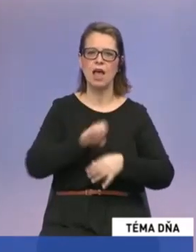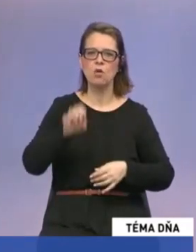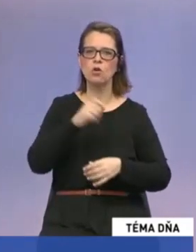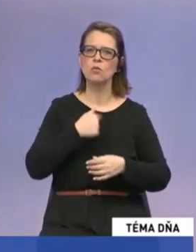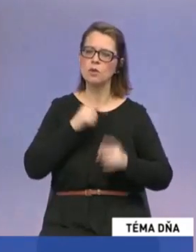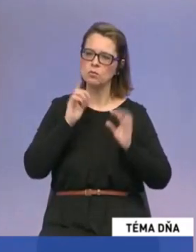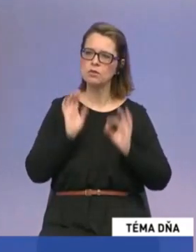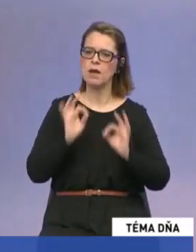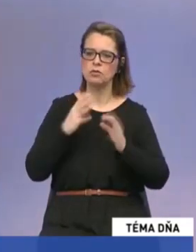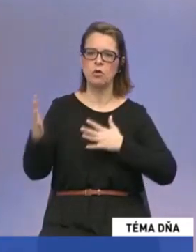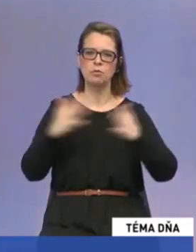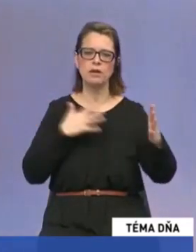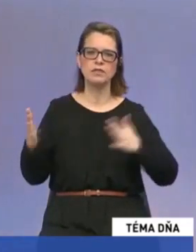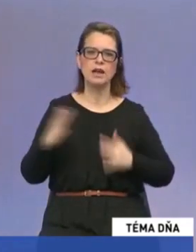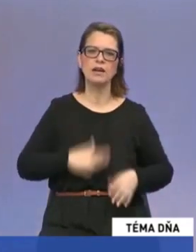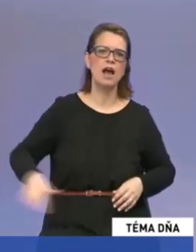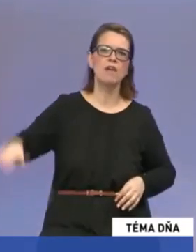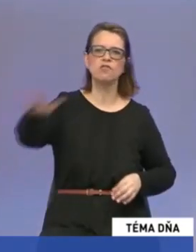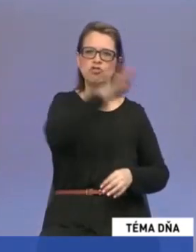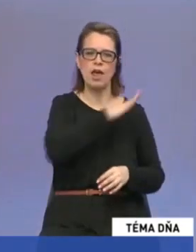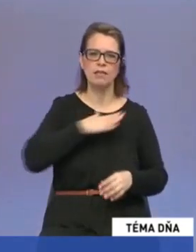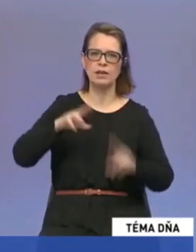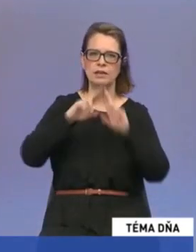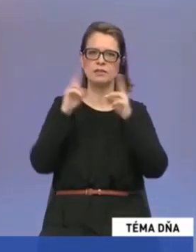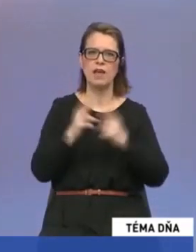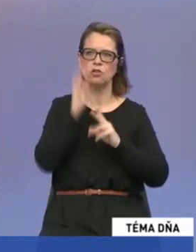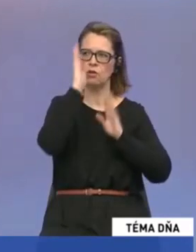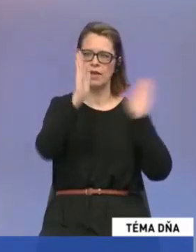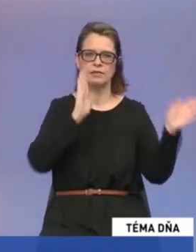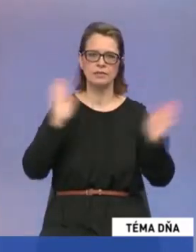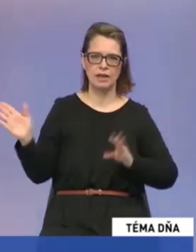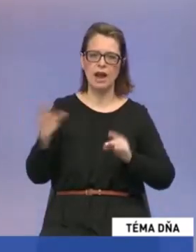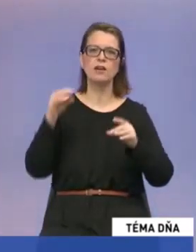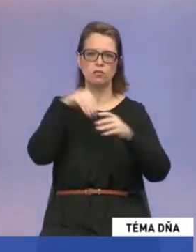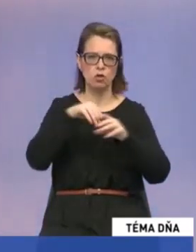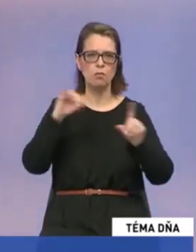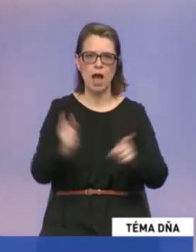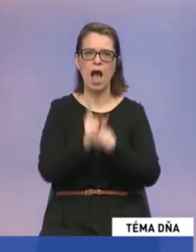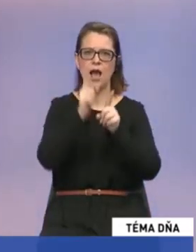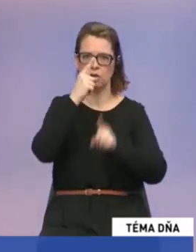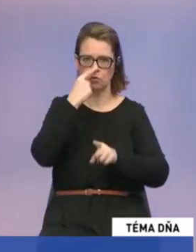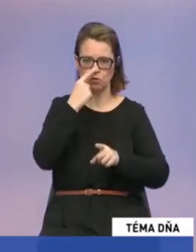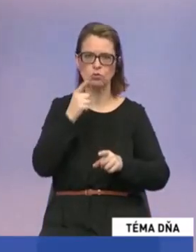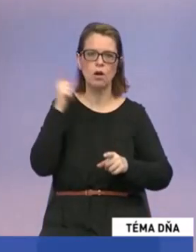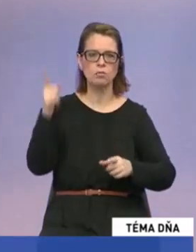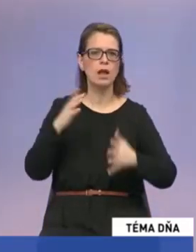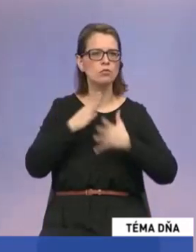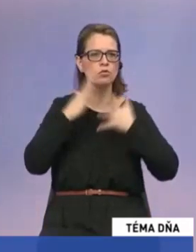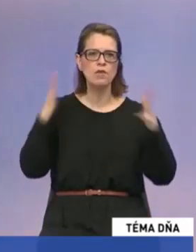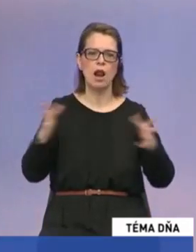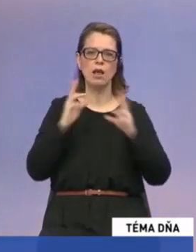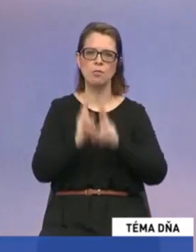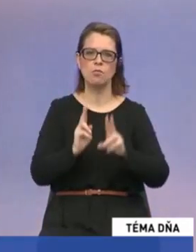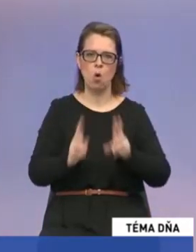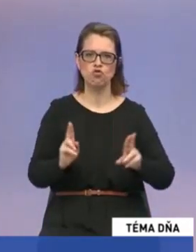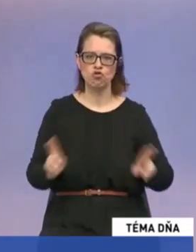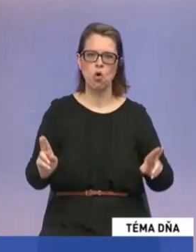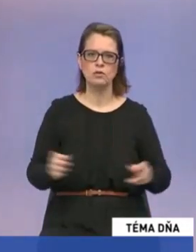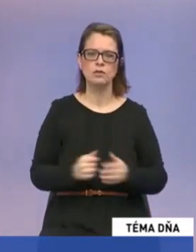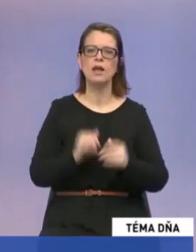adekvátne vzťahy na všetky štyri svetovej strany. Ruskú federáciu nevinímajú, pretože sú tam obrovské naozaj možnosti aj